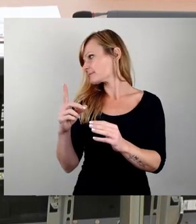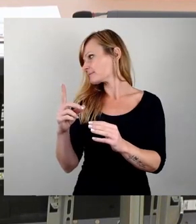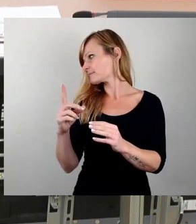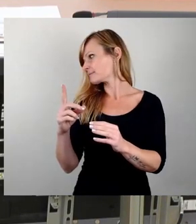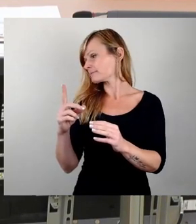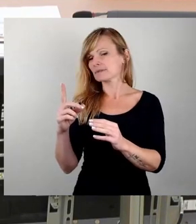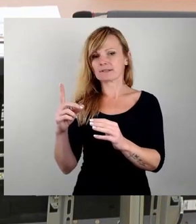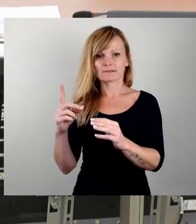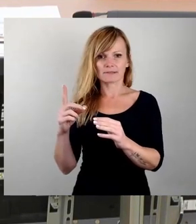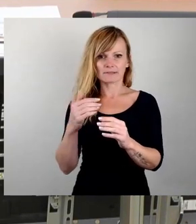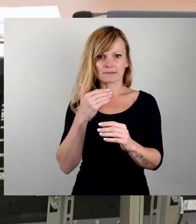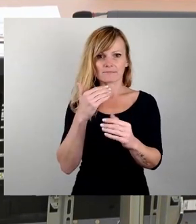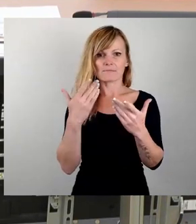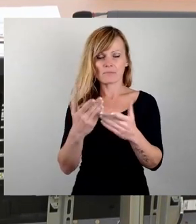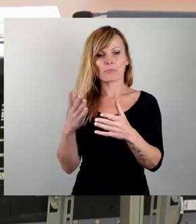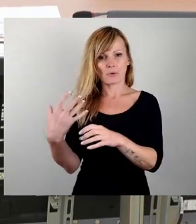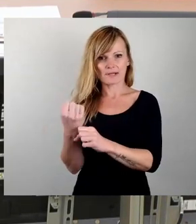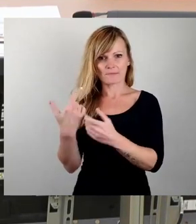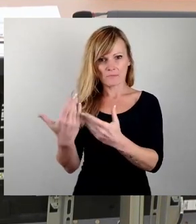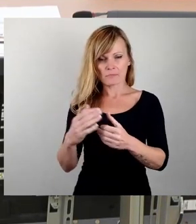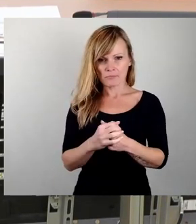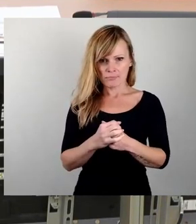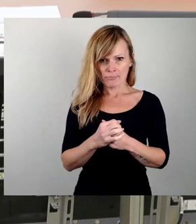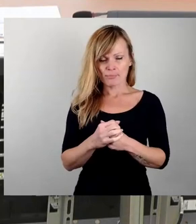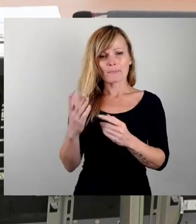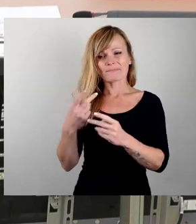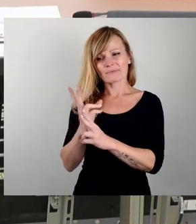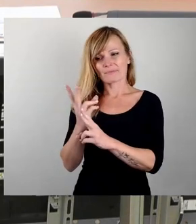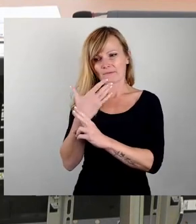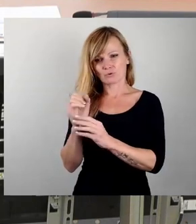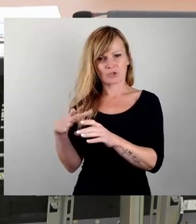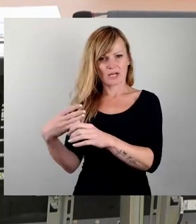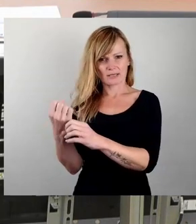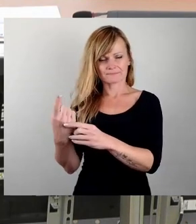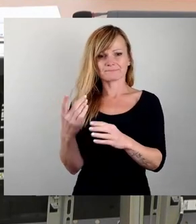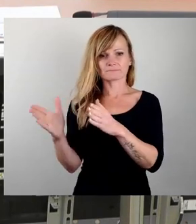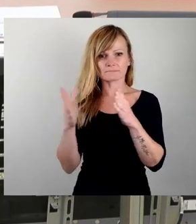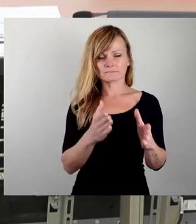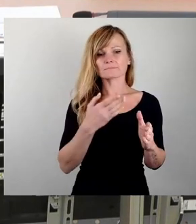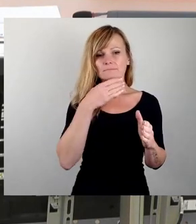und müssen erhalten werden. Kommen wir zum sowjetischen Ehrenmal.